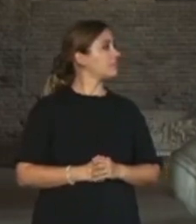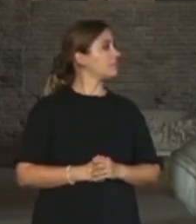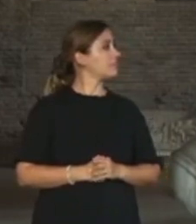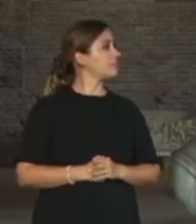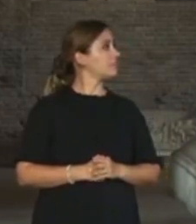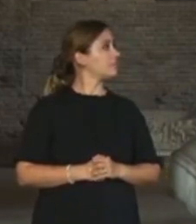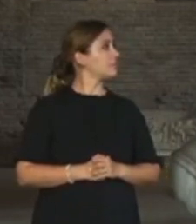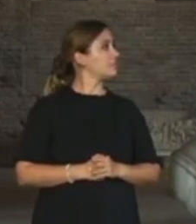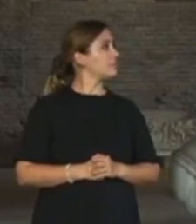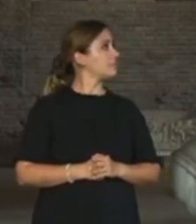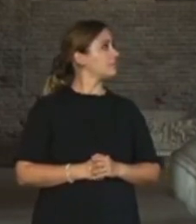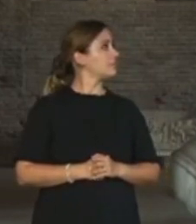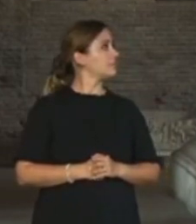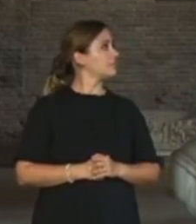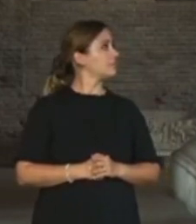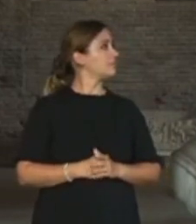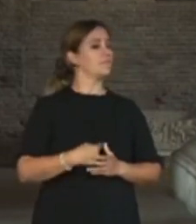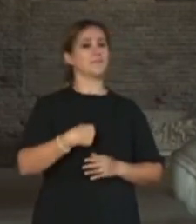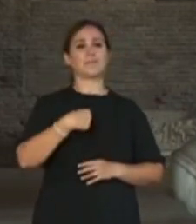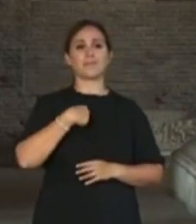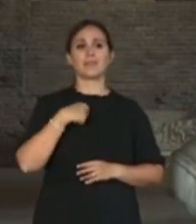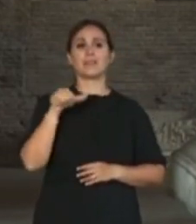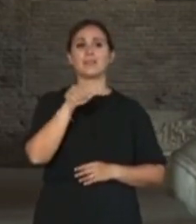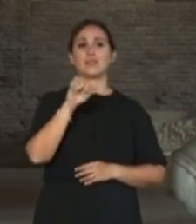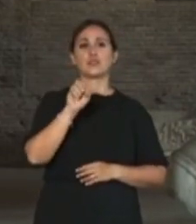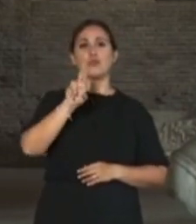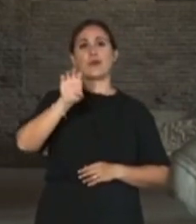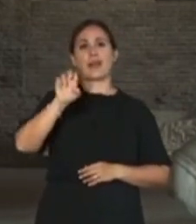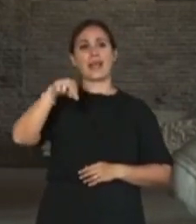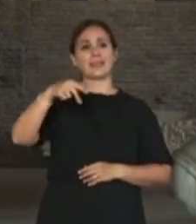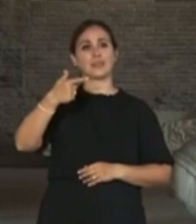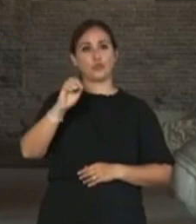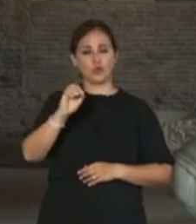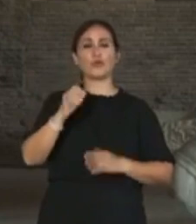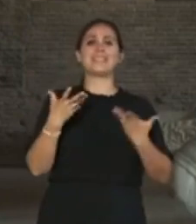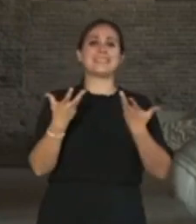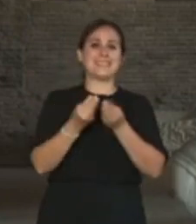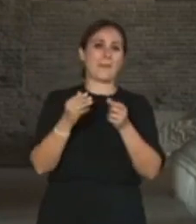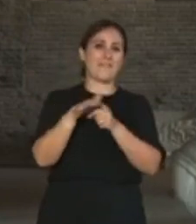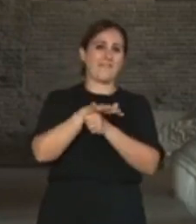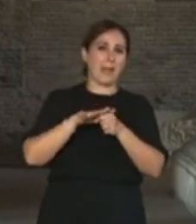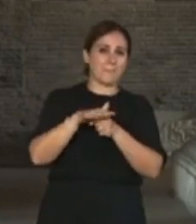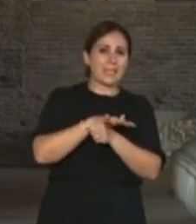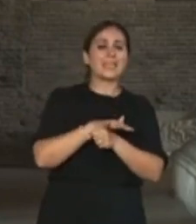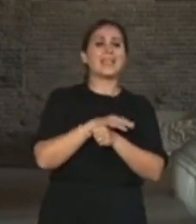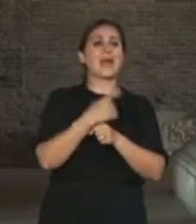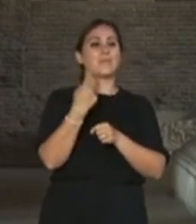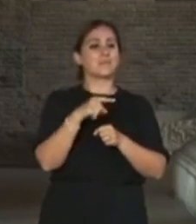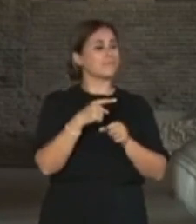Visita il Sorrento con la tua famiglia e con la siglia anche.